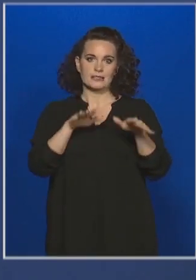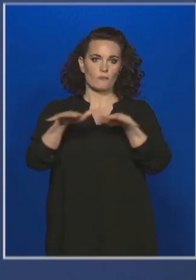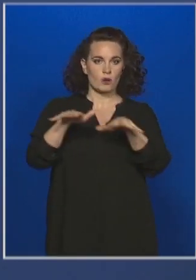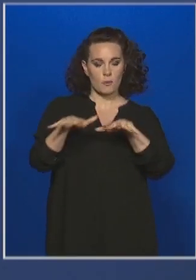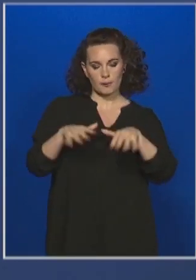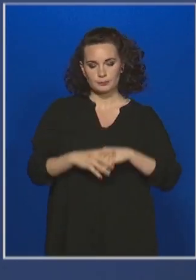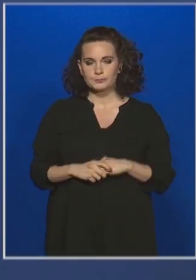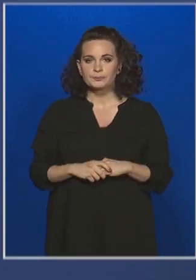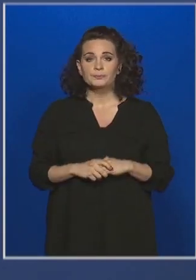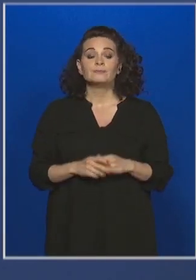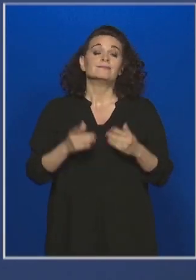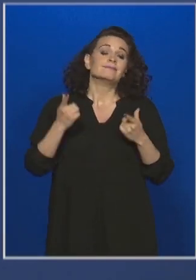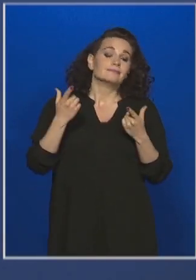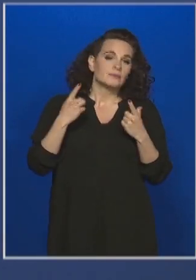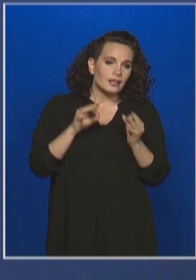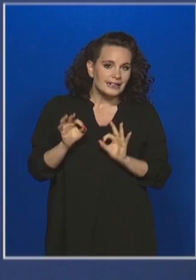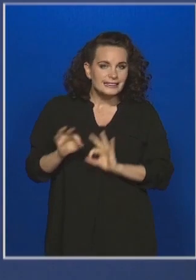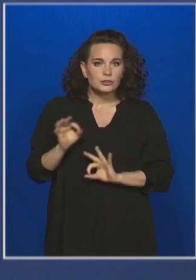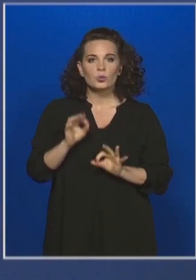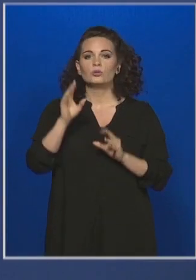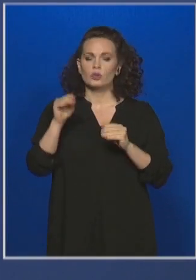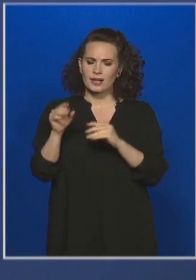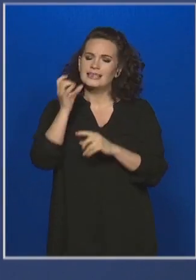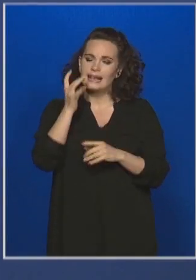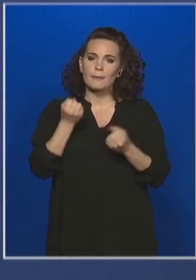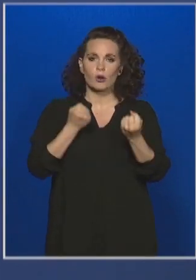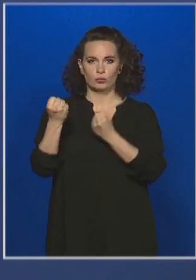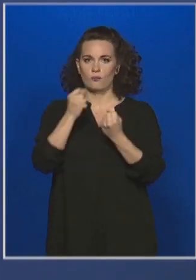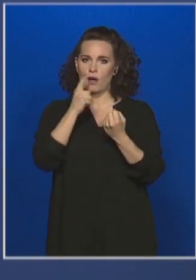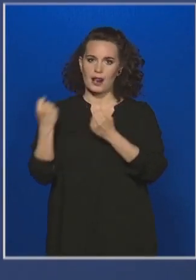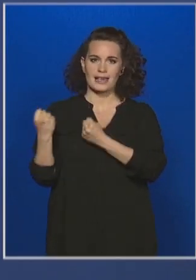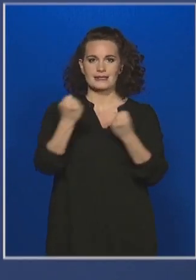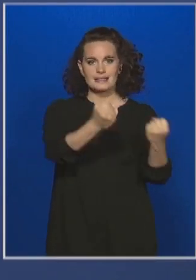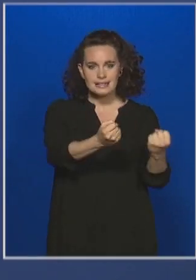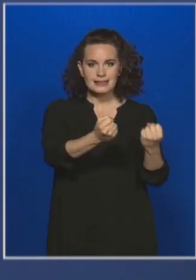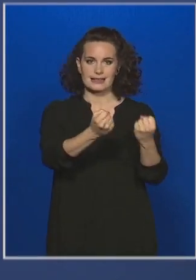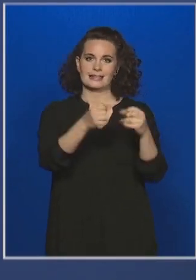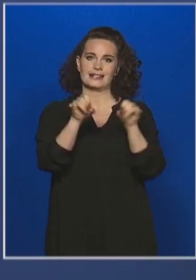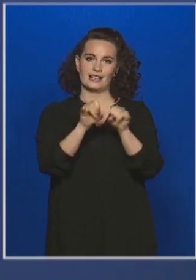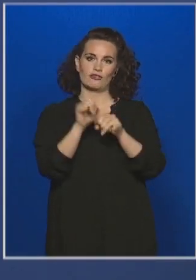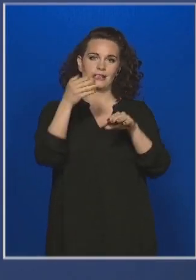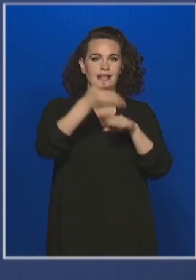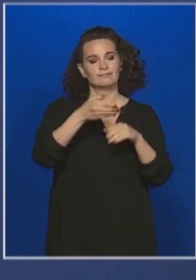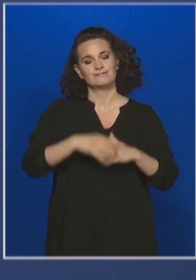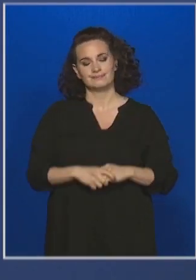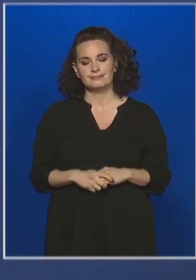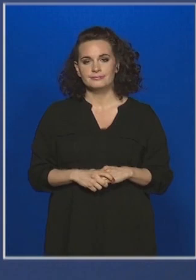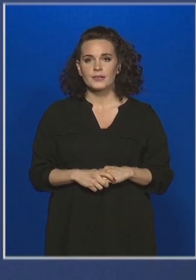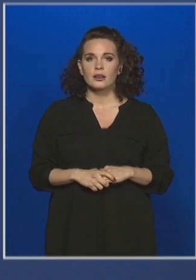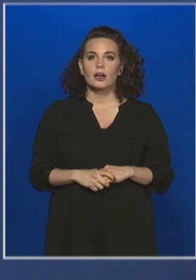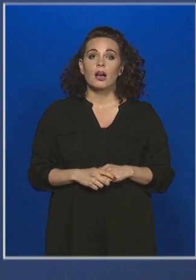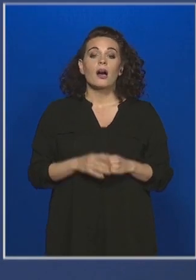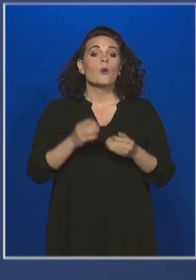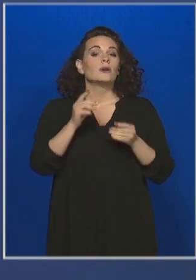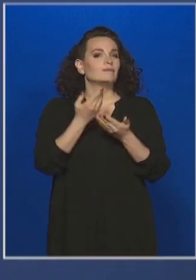vélhetően arra készülünk, hogy számos esetben inkább autóval viszik oda, érkeznek oda az érettségizők. Annak érdekében, hogy